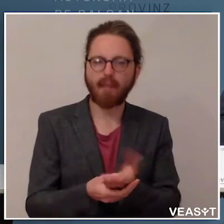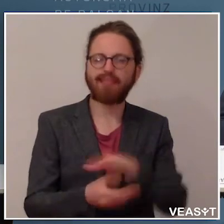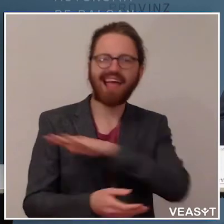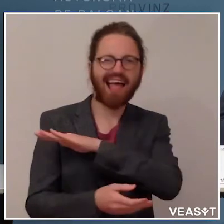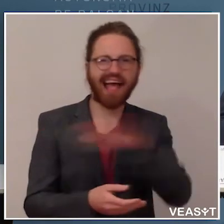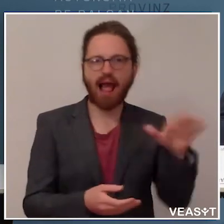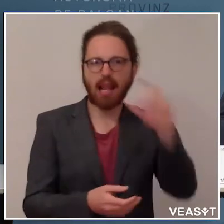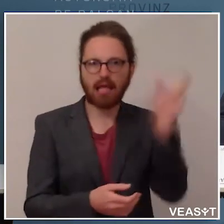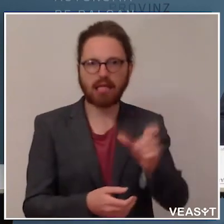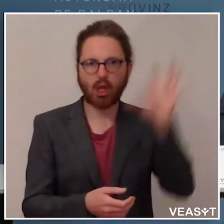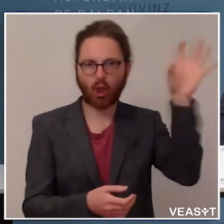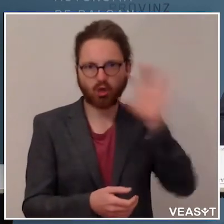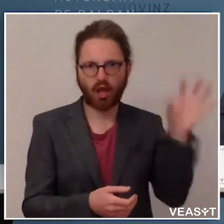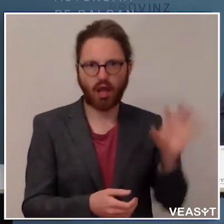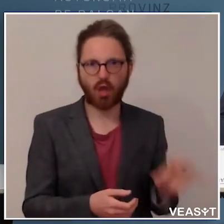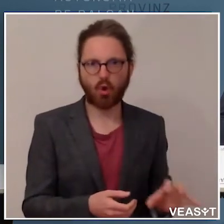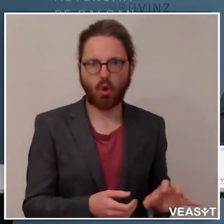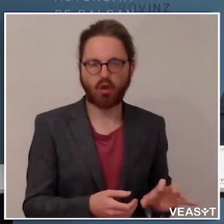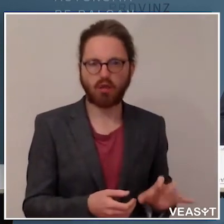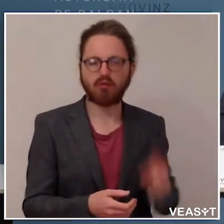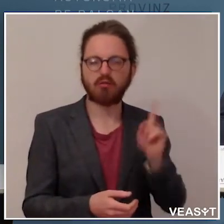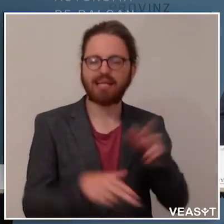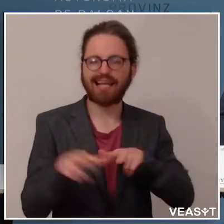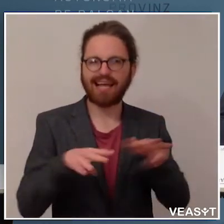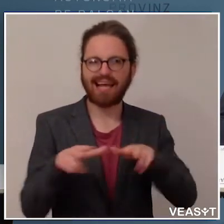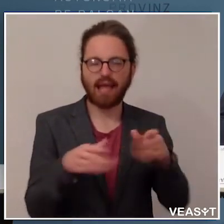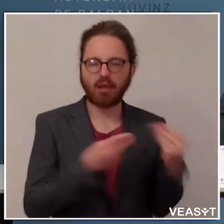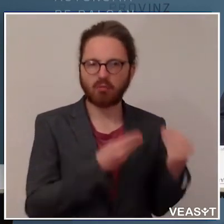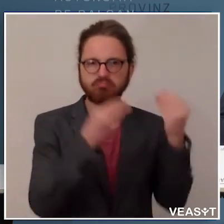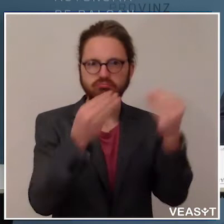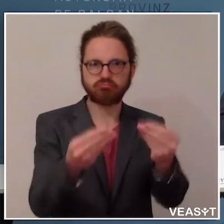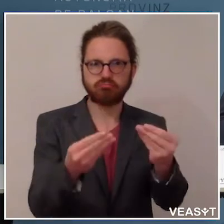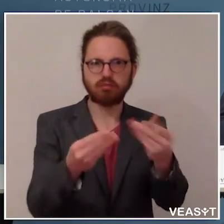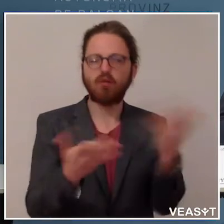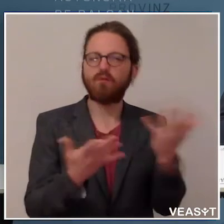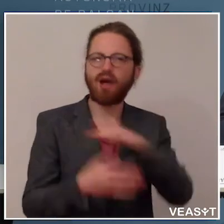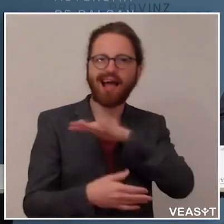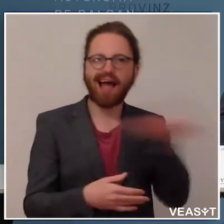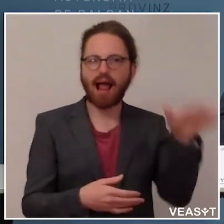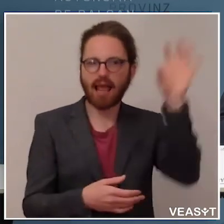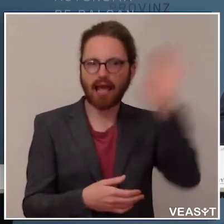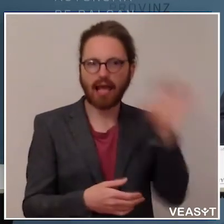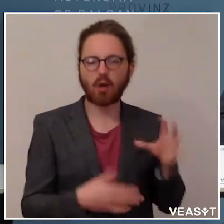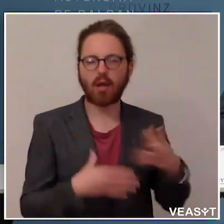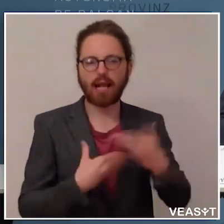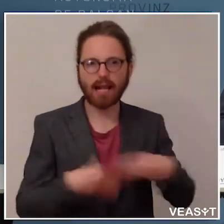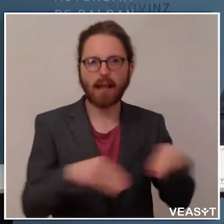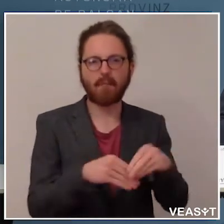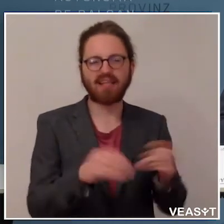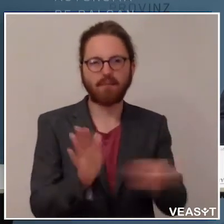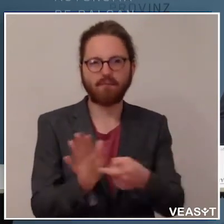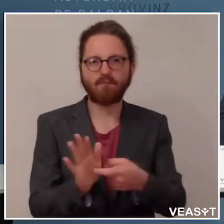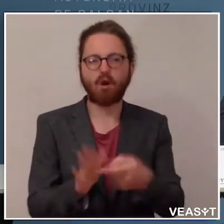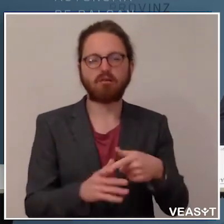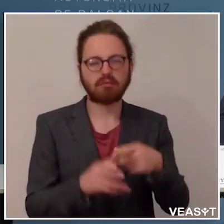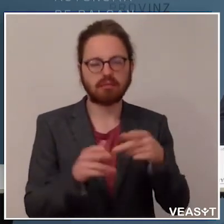Regionen gegeben, das der Regierung unterbreitet worden ist, wo alle italienischen Regionen gemeinsam fordern, man möge ab Montag